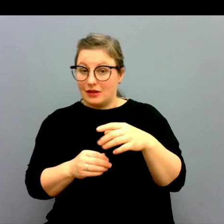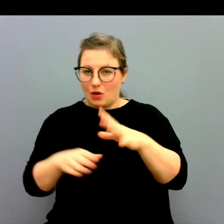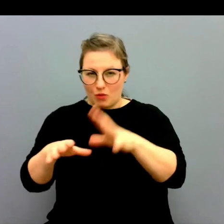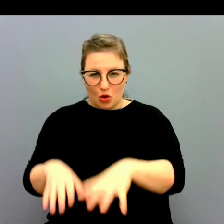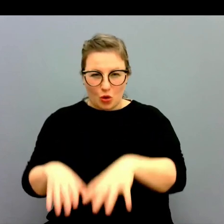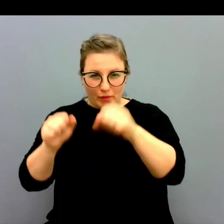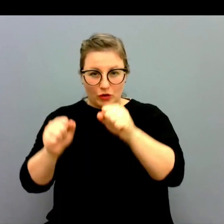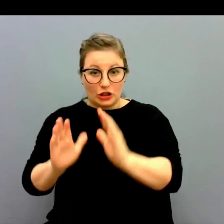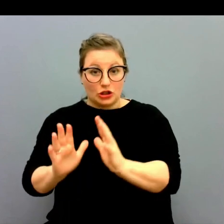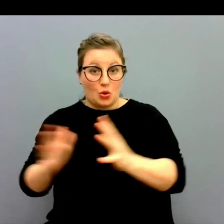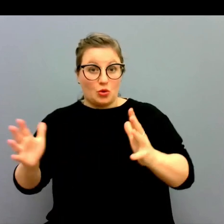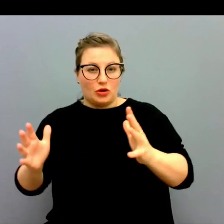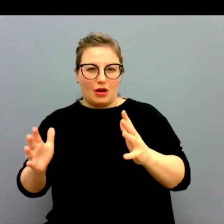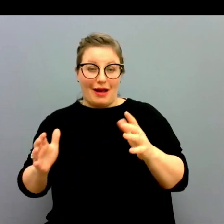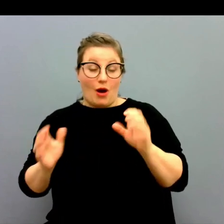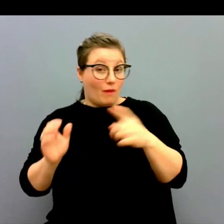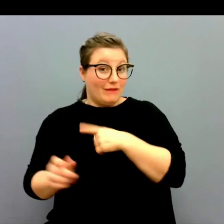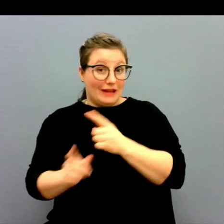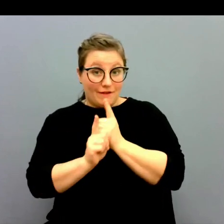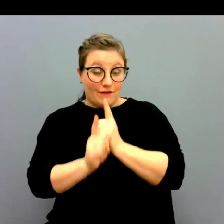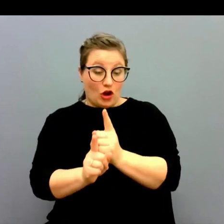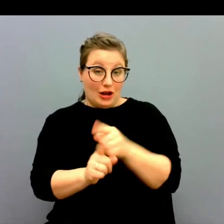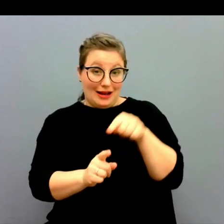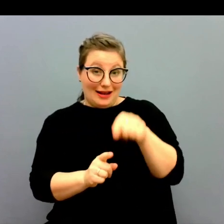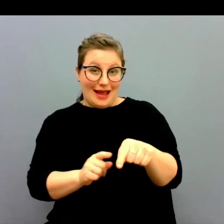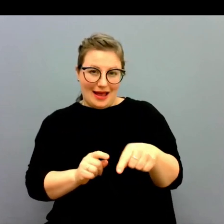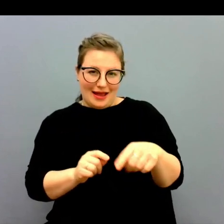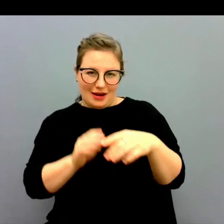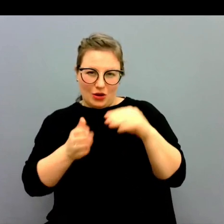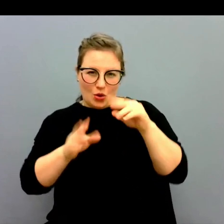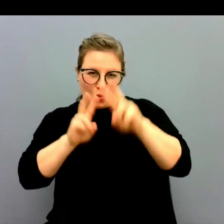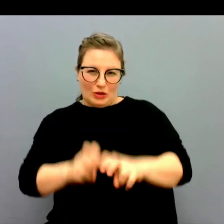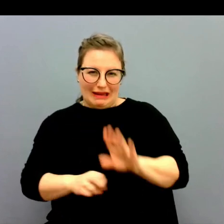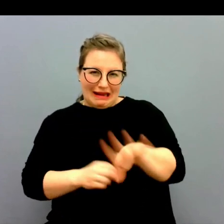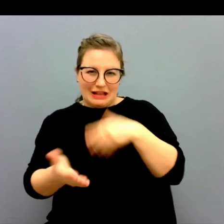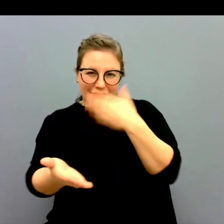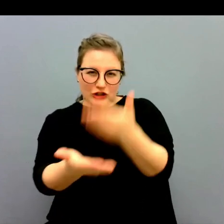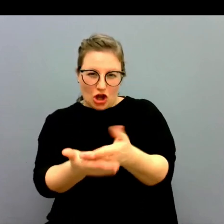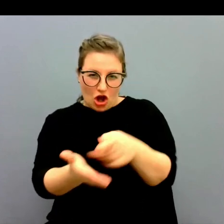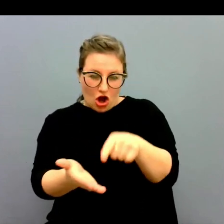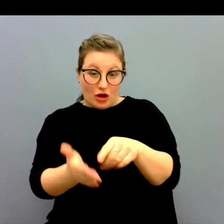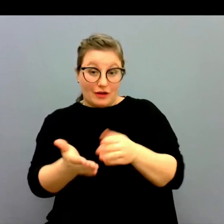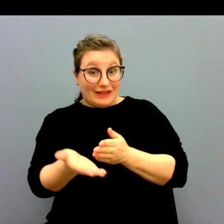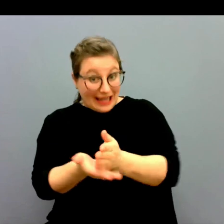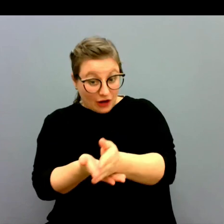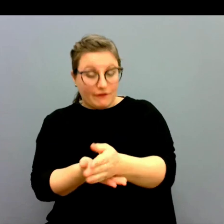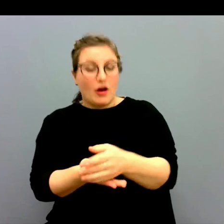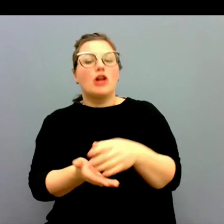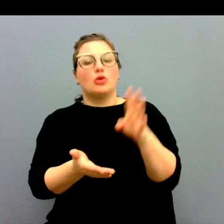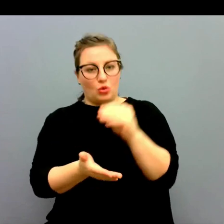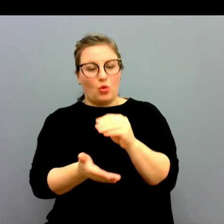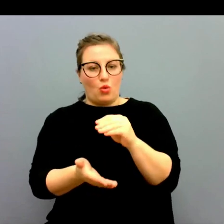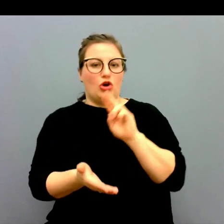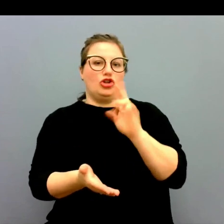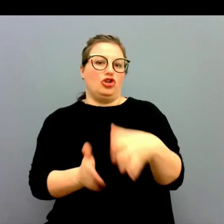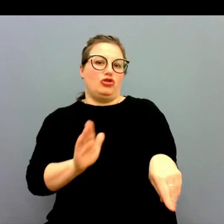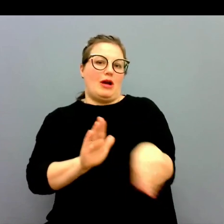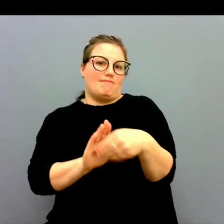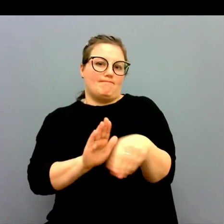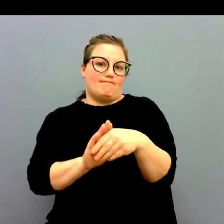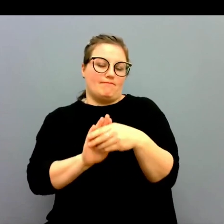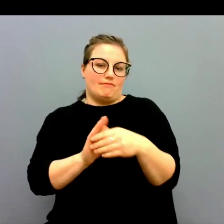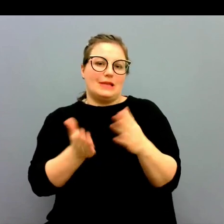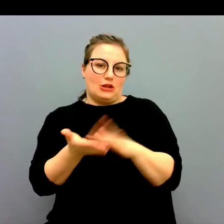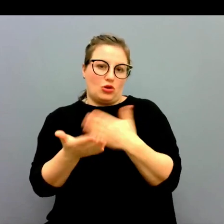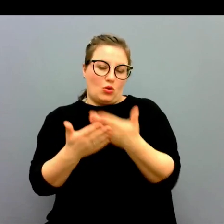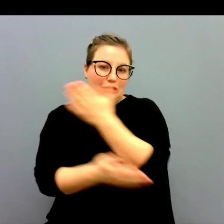uppdraget och genomföra det som faktiskt står i den här utregeln, så kommer det behöva tillföras nya pengar till tolktjänsten. Men det handlar ju i